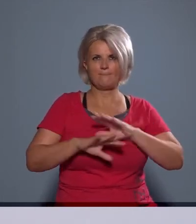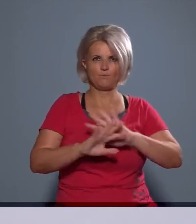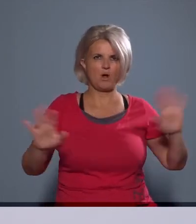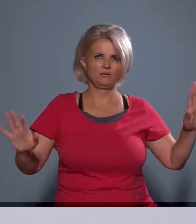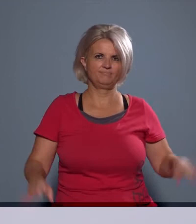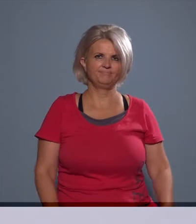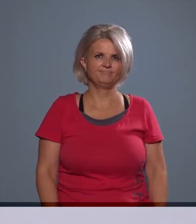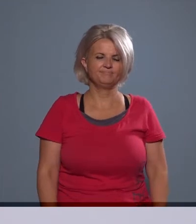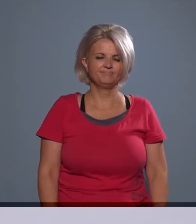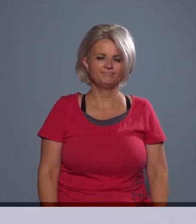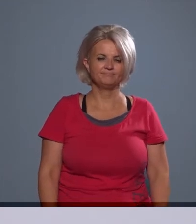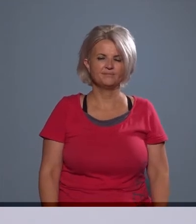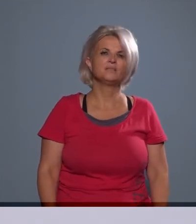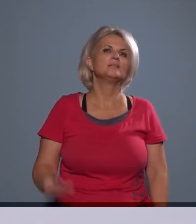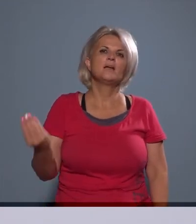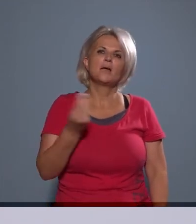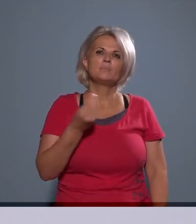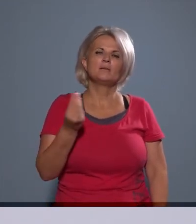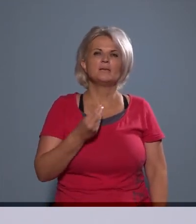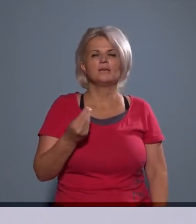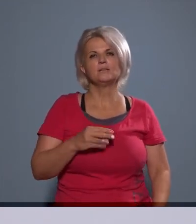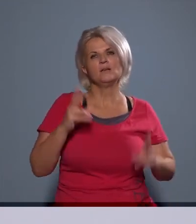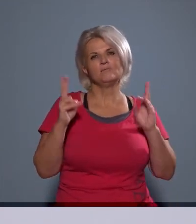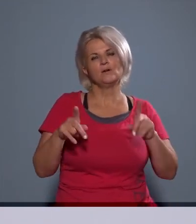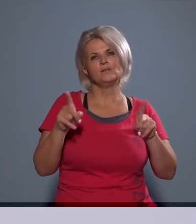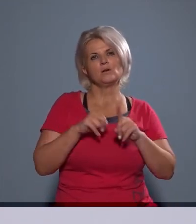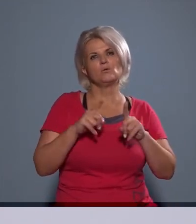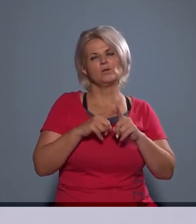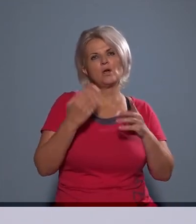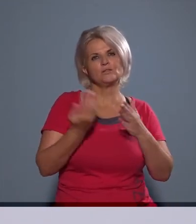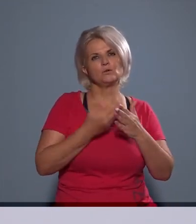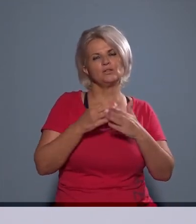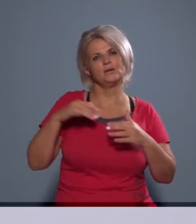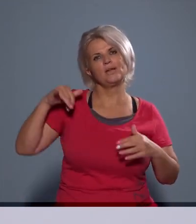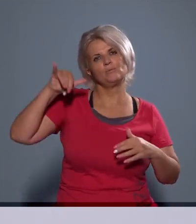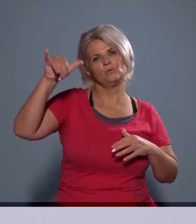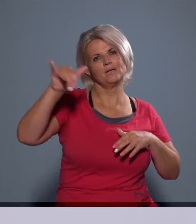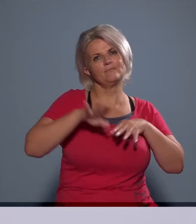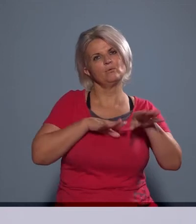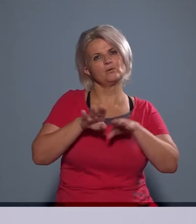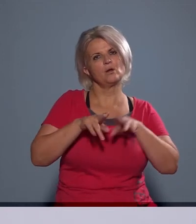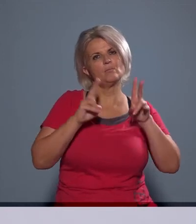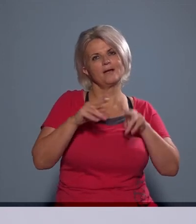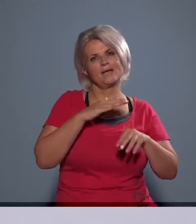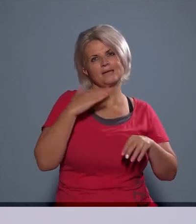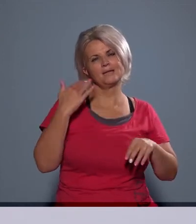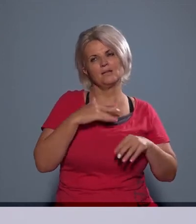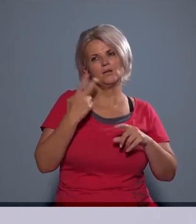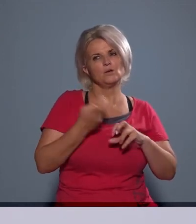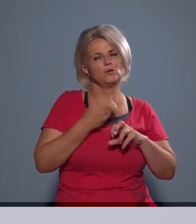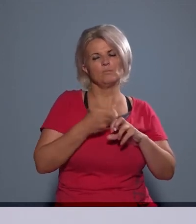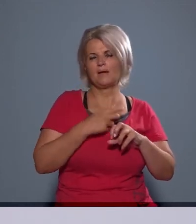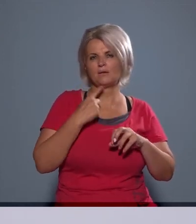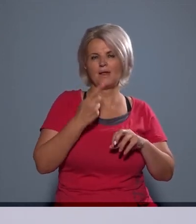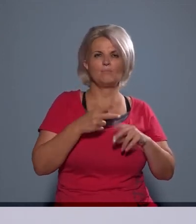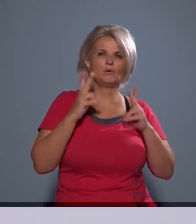olyan szükségletek, amelyeket a repülőgi forgalommal ki kell elégíteni, Kőbánya soha nem mondta azt, hogy be kell zárni a